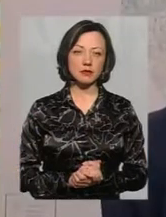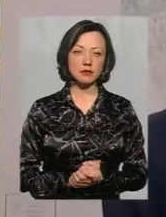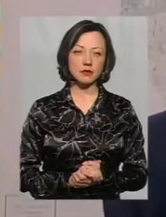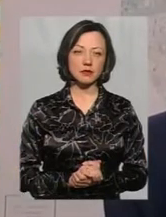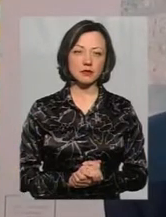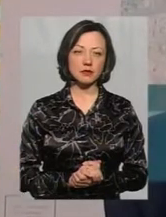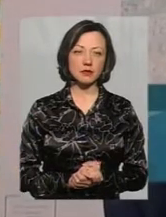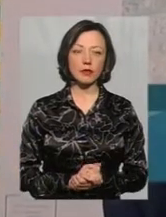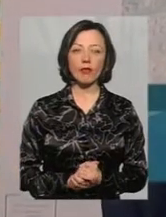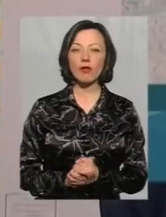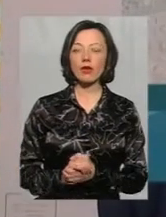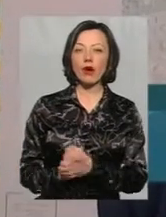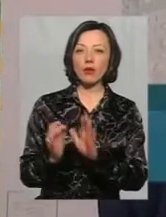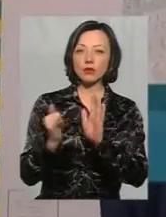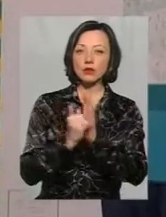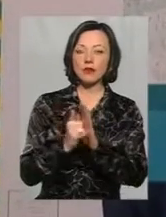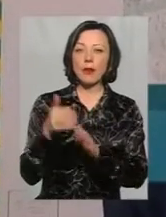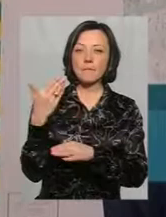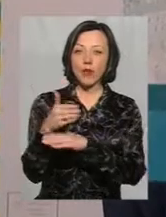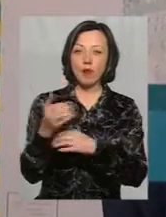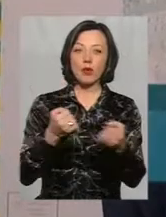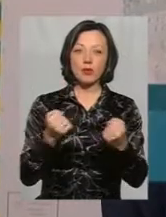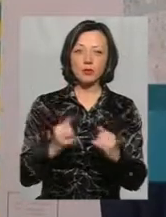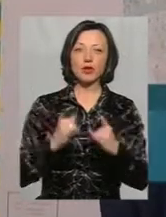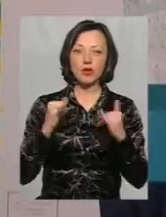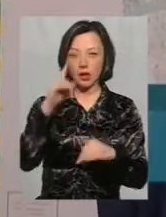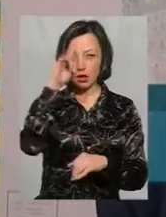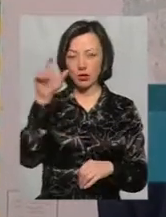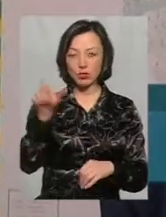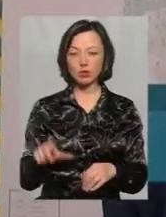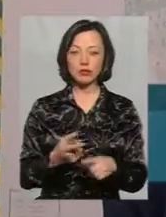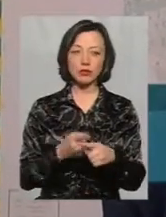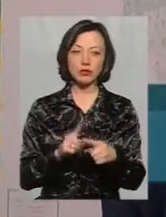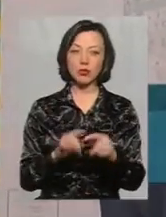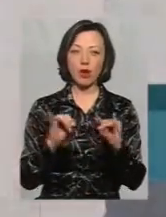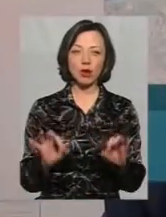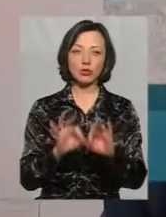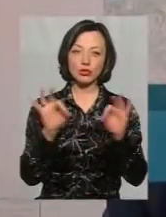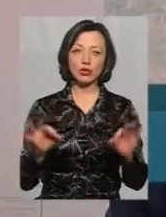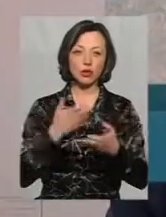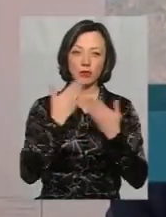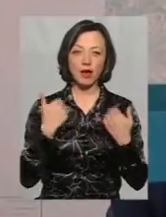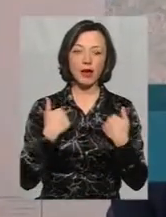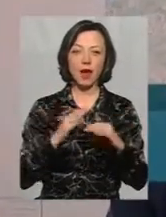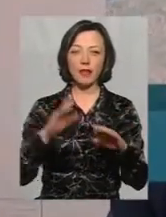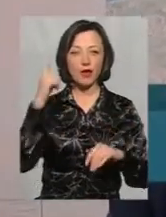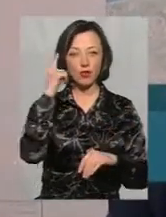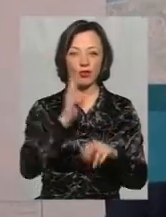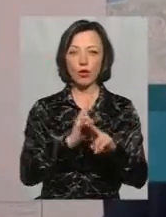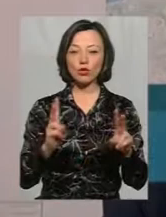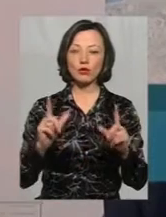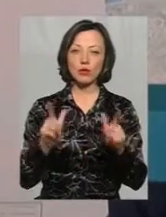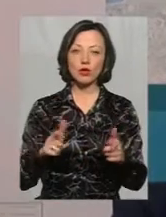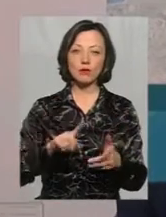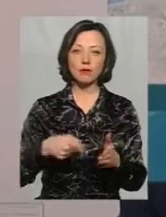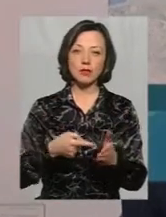Вивішували прапор боротьби для того, щоб вшанувати таку легендарну особистість. Я вважаю, що тут поганого нічого немає. Я не думаю, що хтось би погодив в